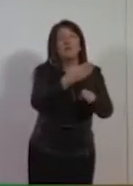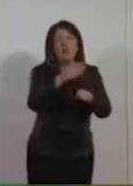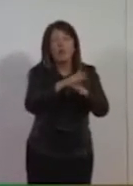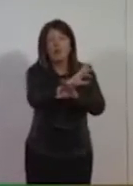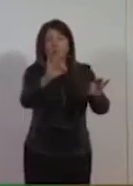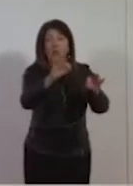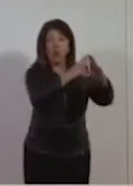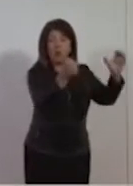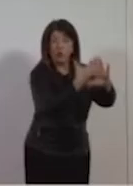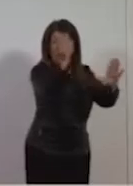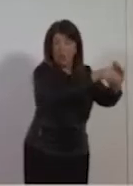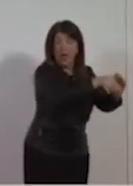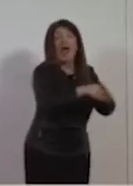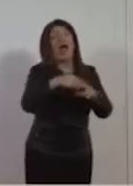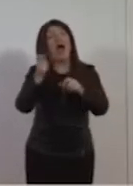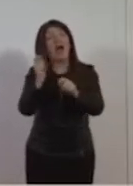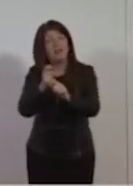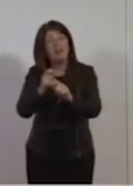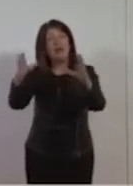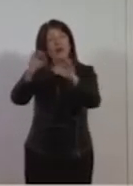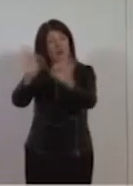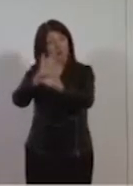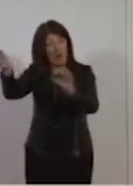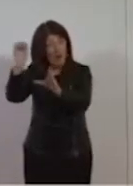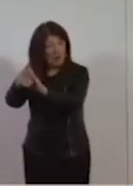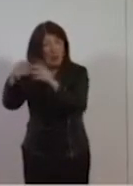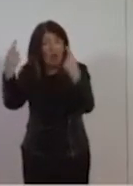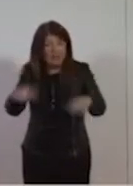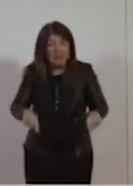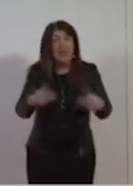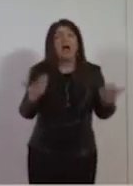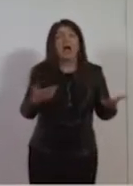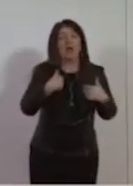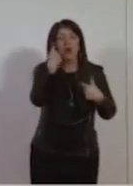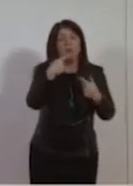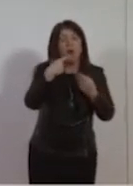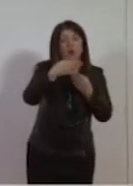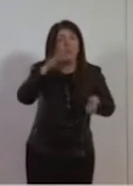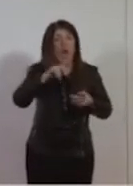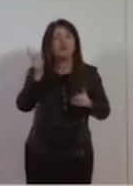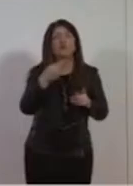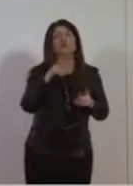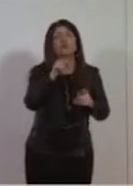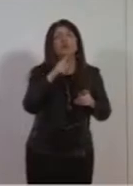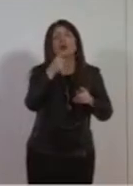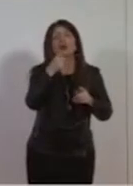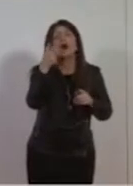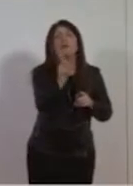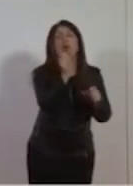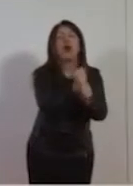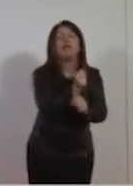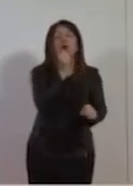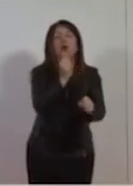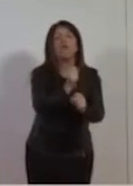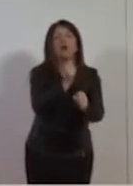altra avvertenza. Apriamo la bocca tutti e diciamo lavoro. Ce ne fosse uno che dice impresa.